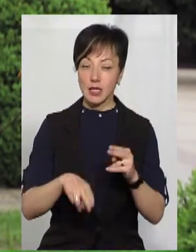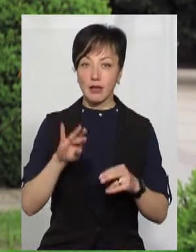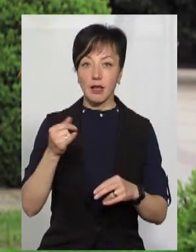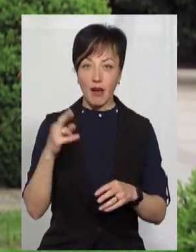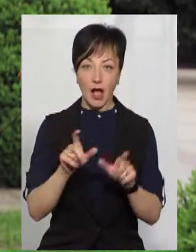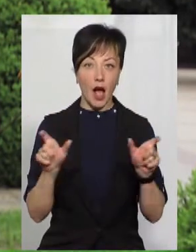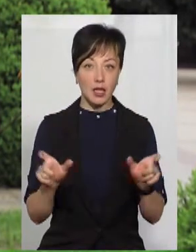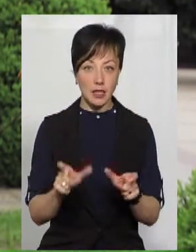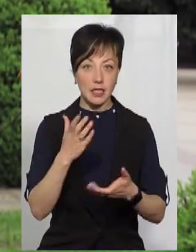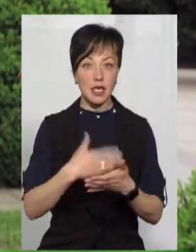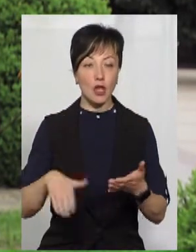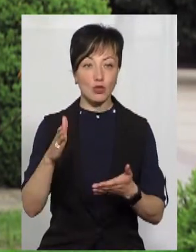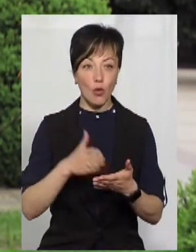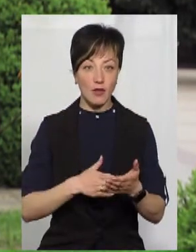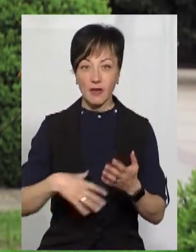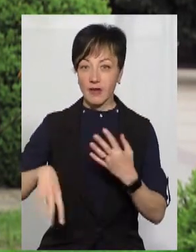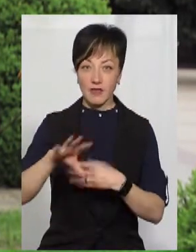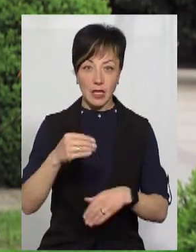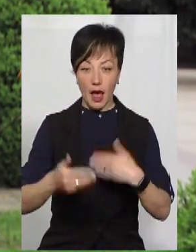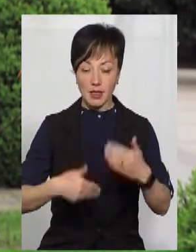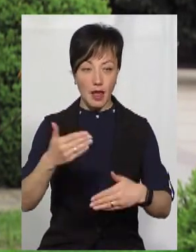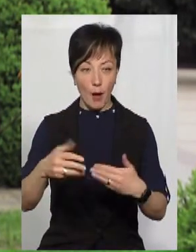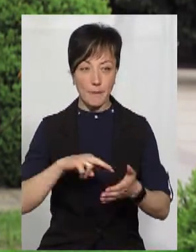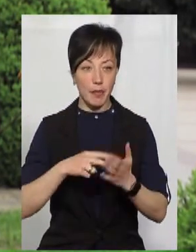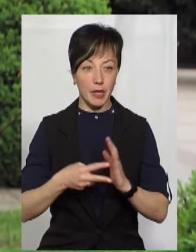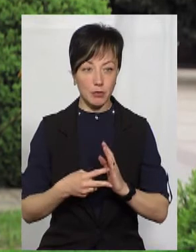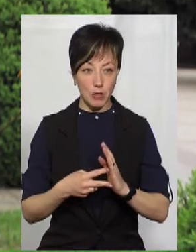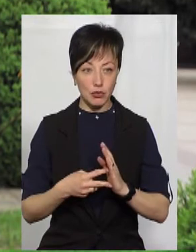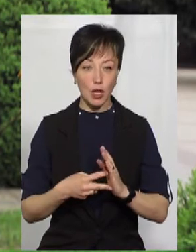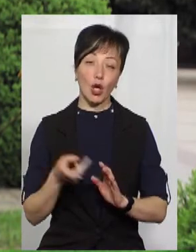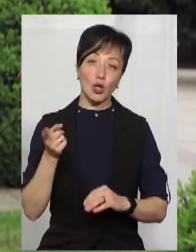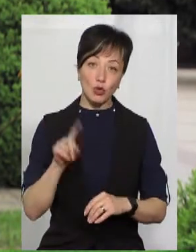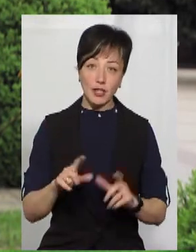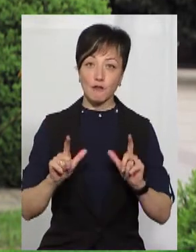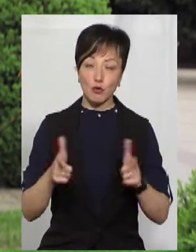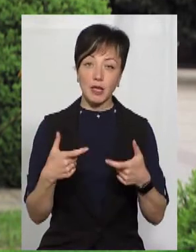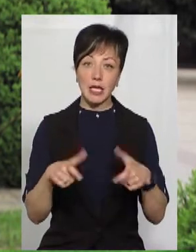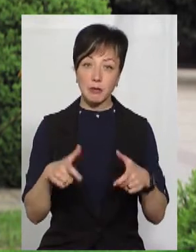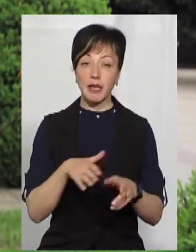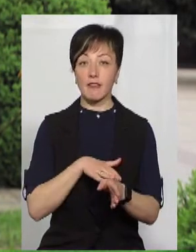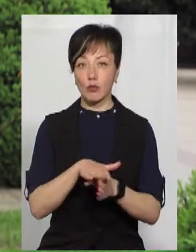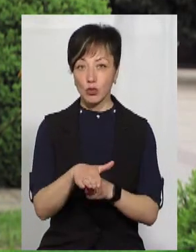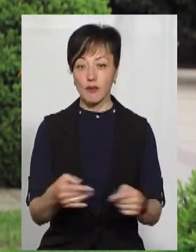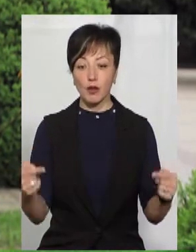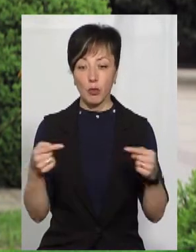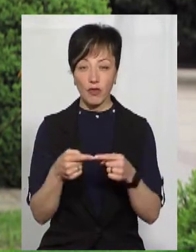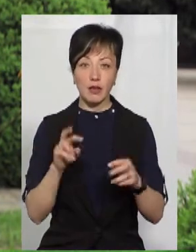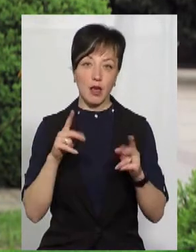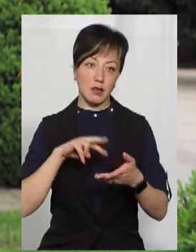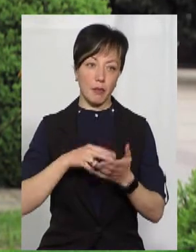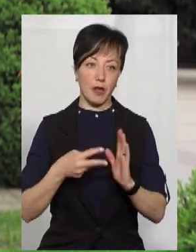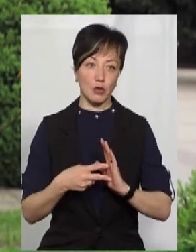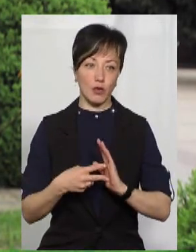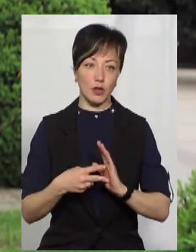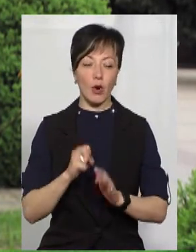карантин буде скасований всі етапи, які передбачені, то тоді вступні іспити відбудуться, відповідно, як заплановане.